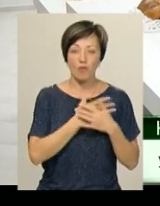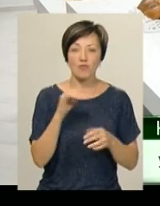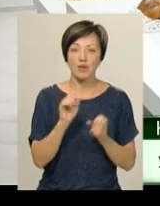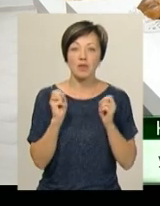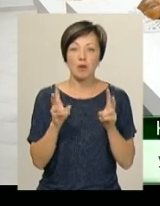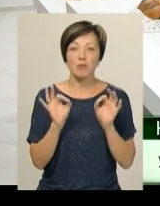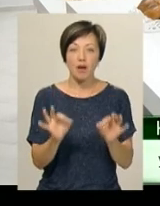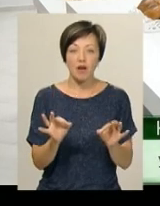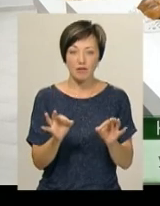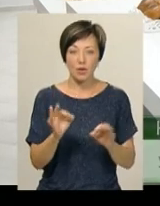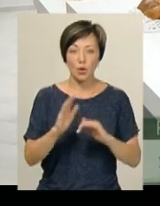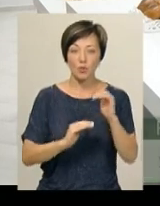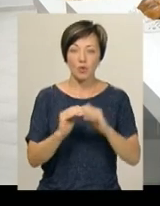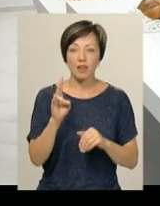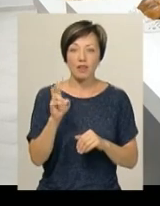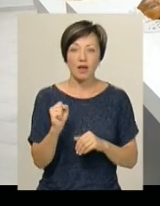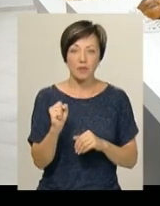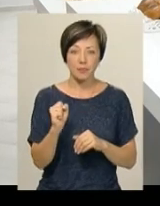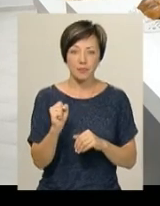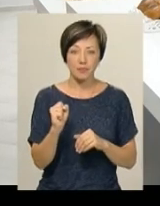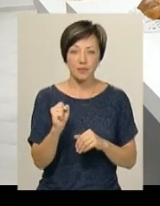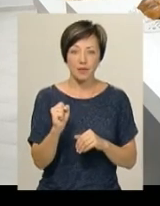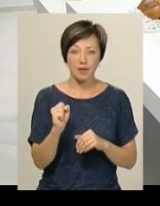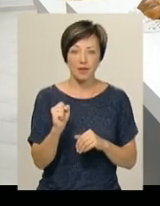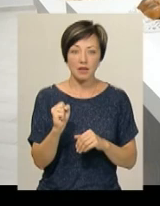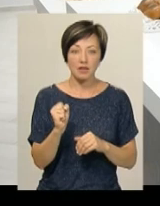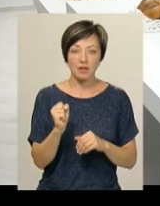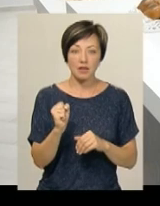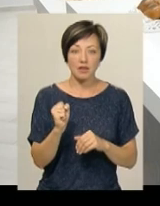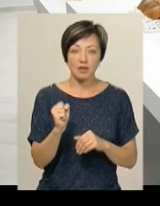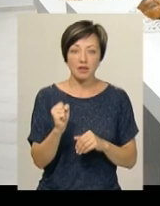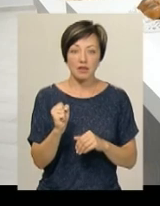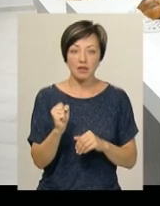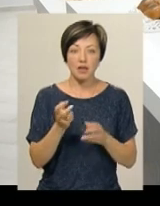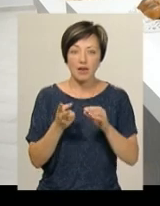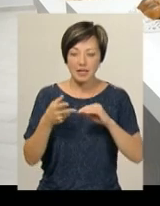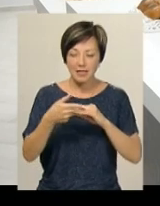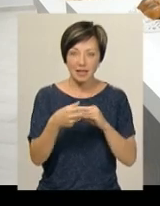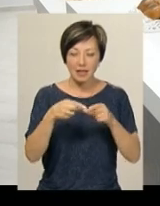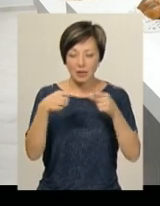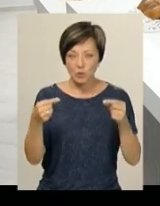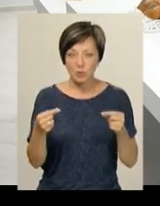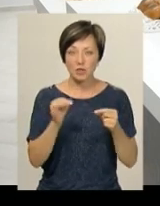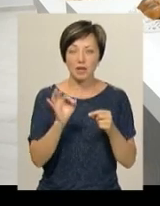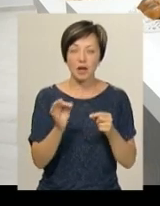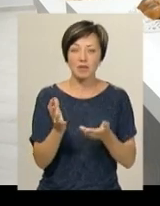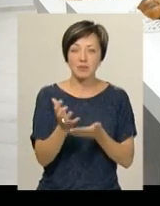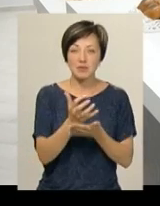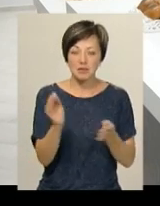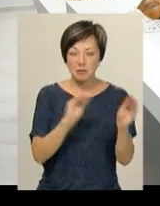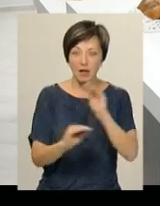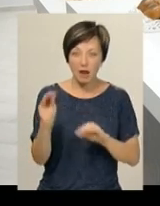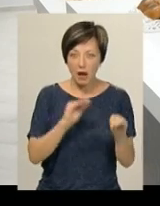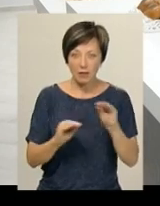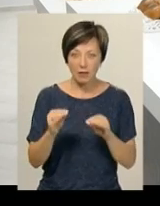як правильно тримати руки навіть на виліпку різ, листочків, показав, як нам збирати коровай,